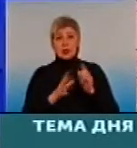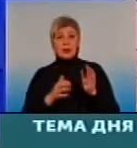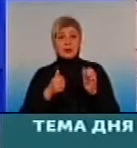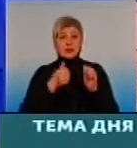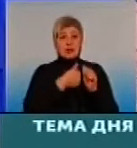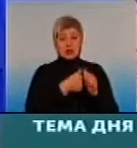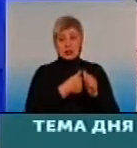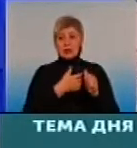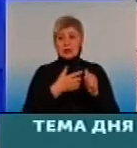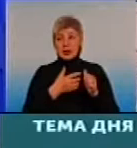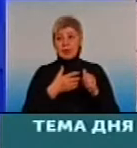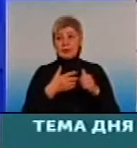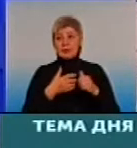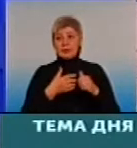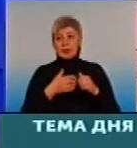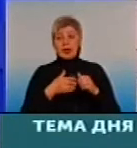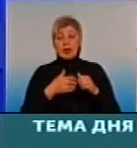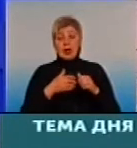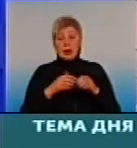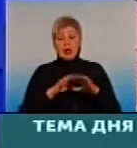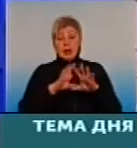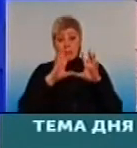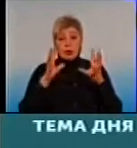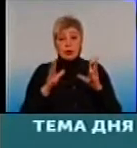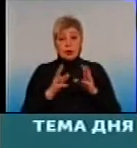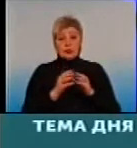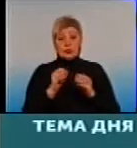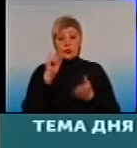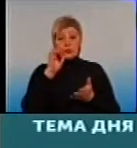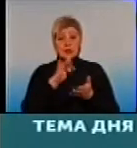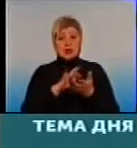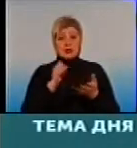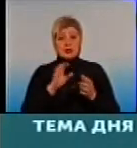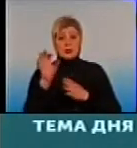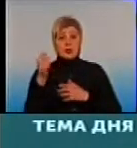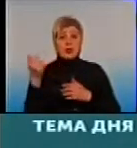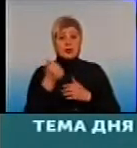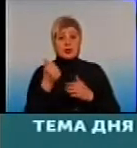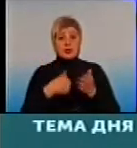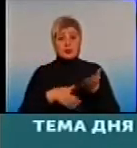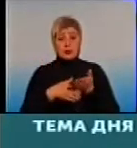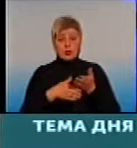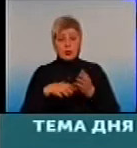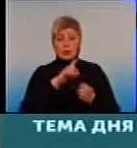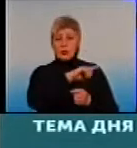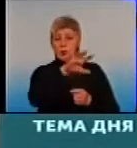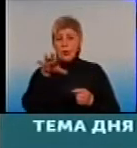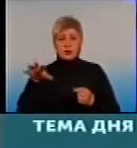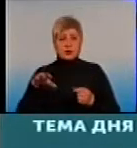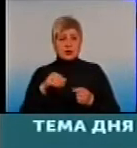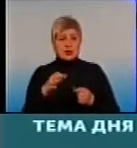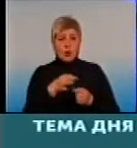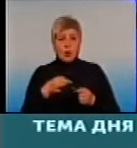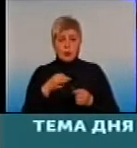Але, в принципі, везде амбулаторії, центри первичній допомоги є по всьому місцю. Ну, і в області теж. Тому можна